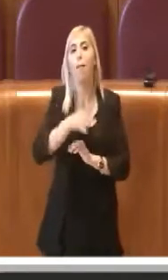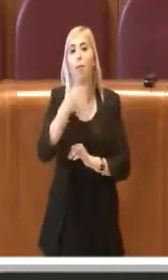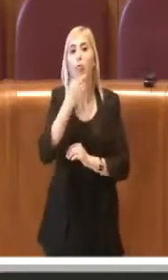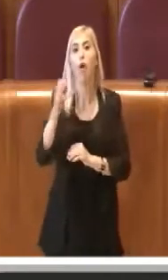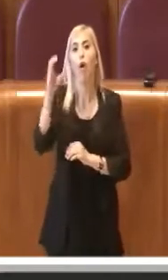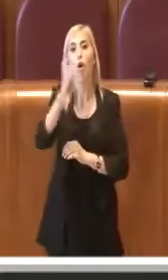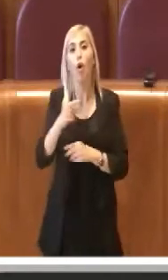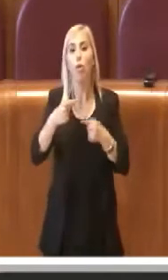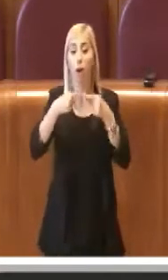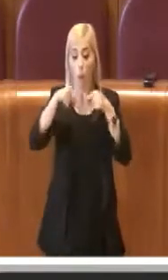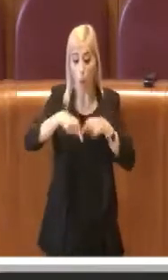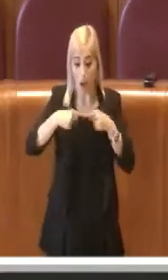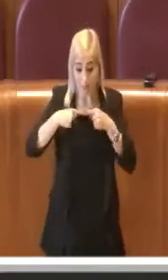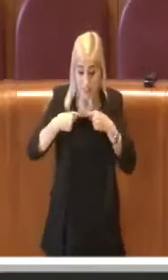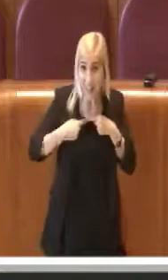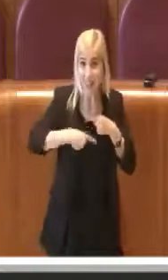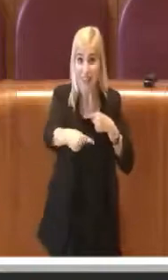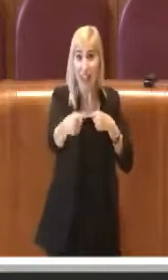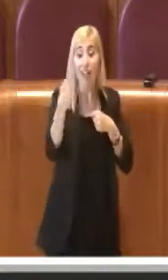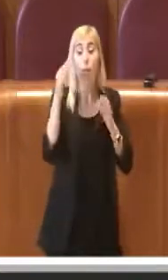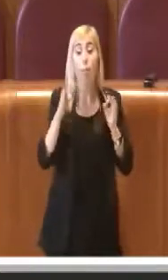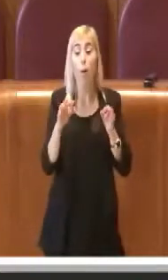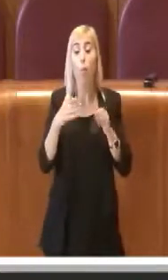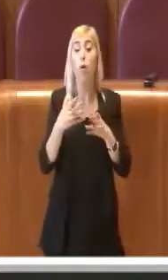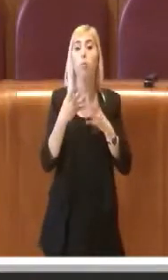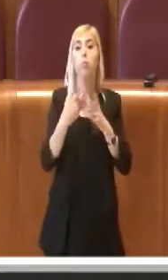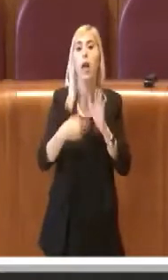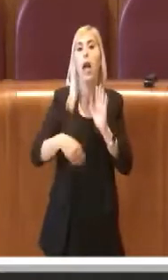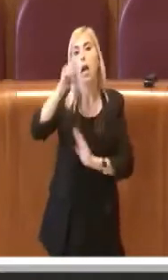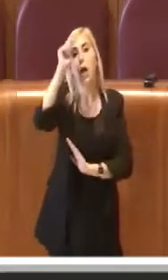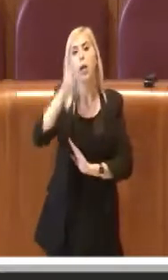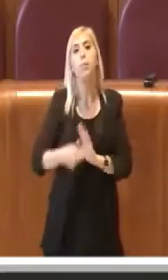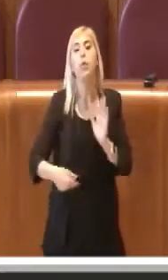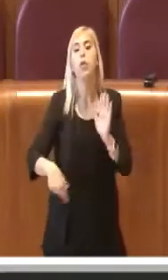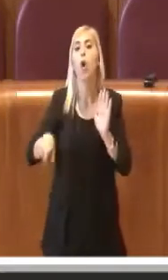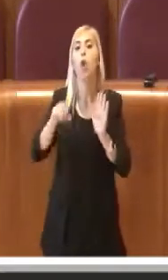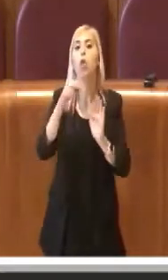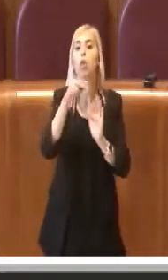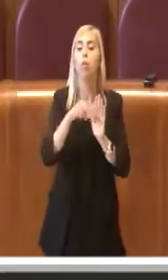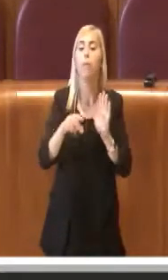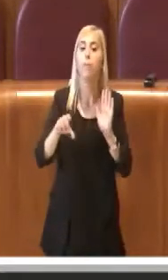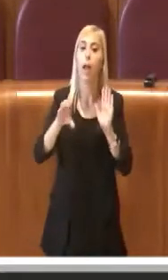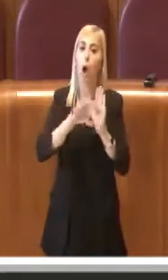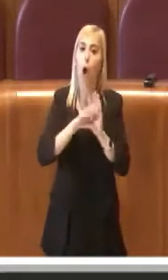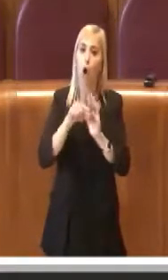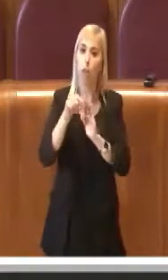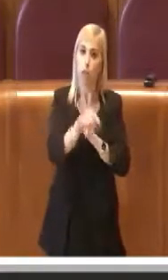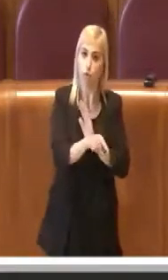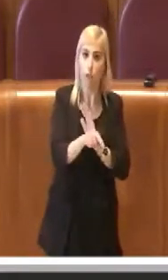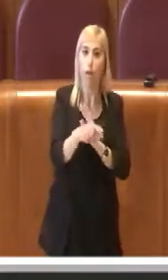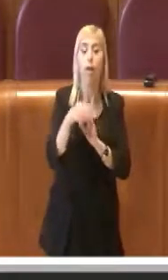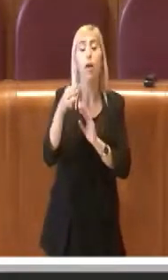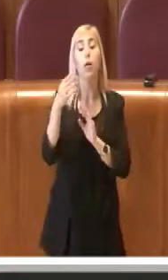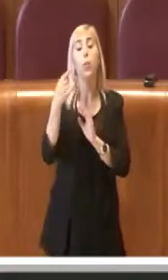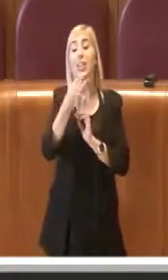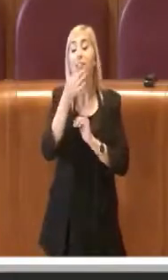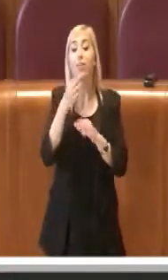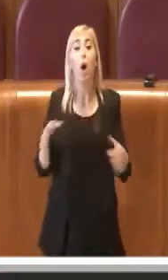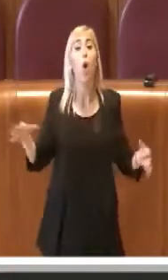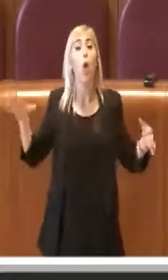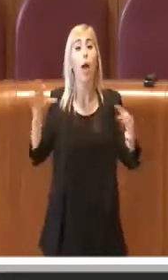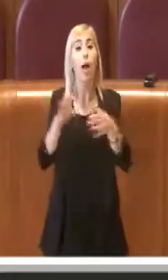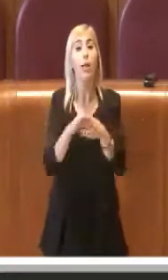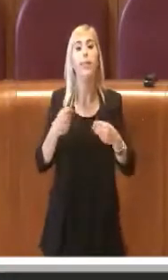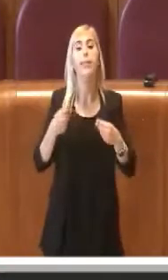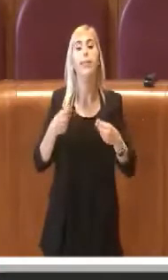operare di qui in avanti nell'assoluto rispetto delle norme, quindi che decida e metta dei